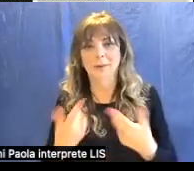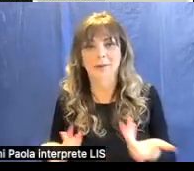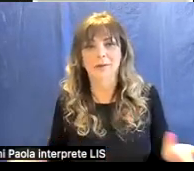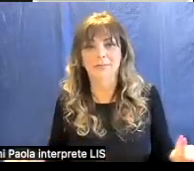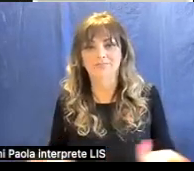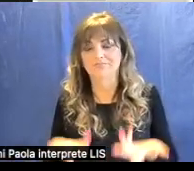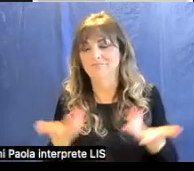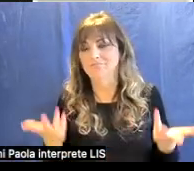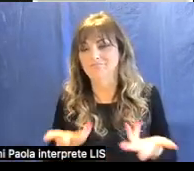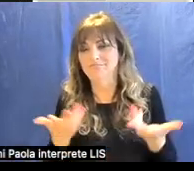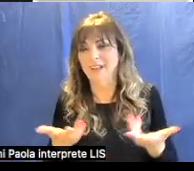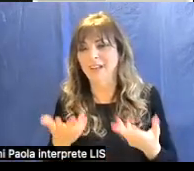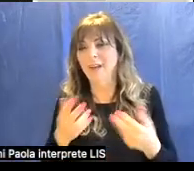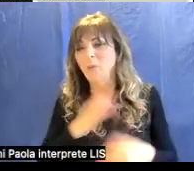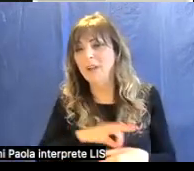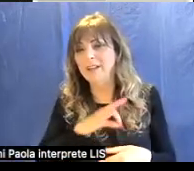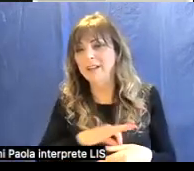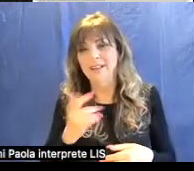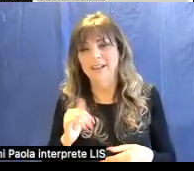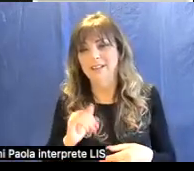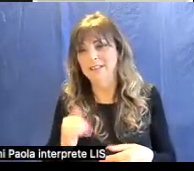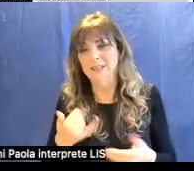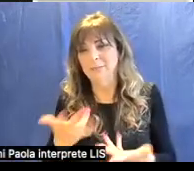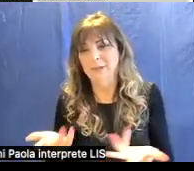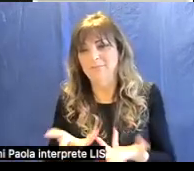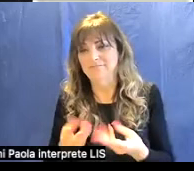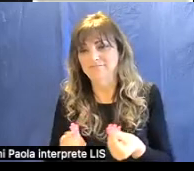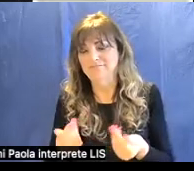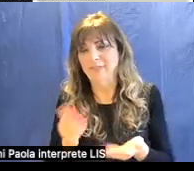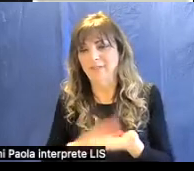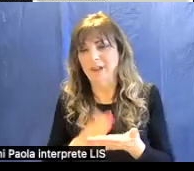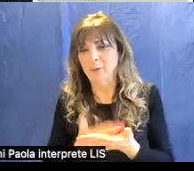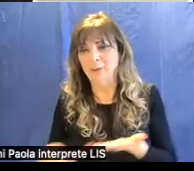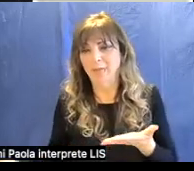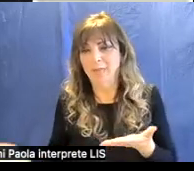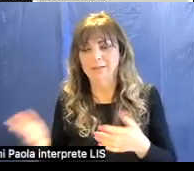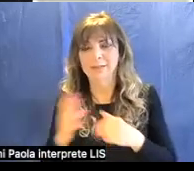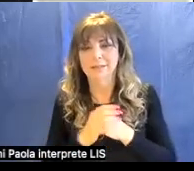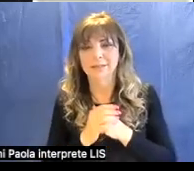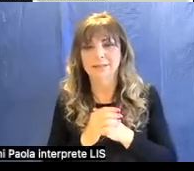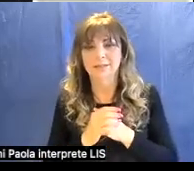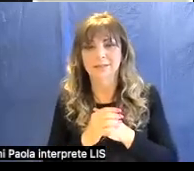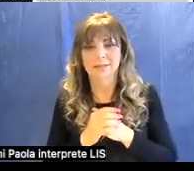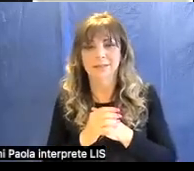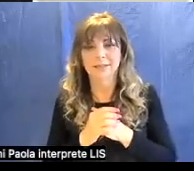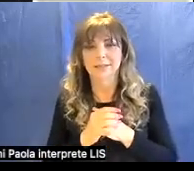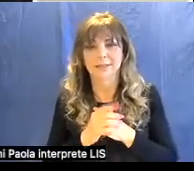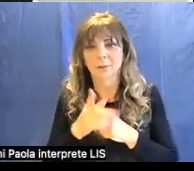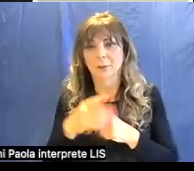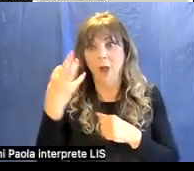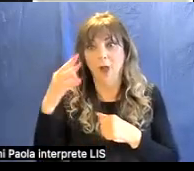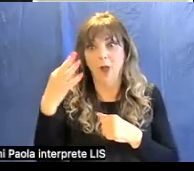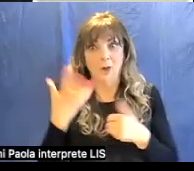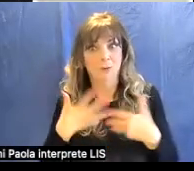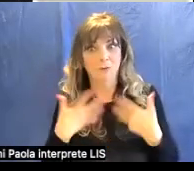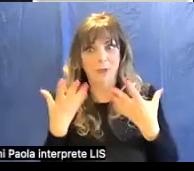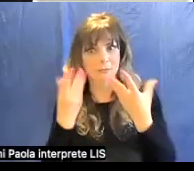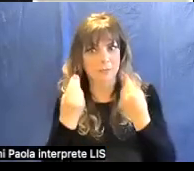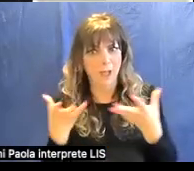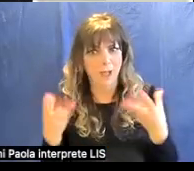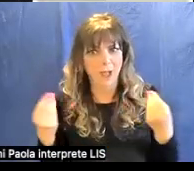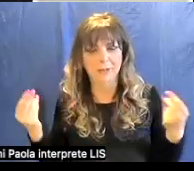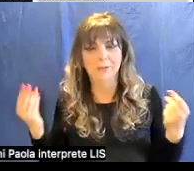il suo avviso agli artisti e qui di oro ce n'è ce n'è tanto